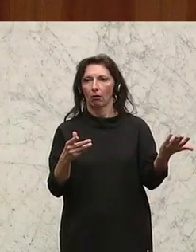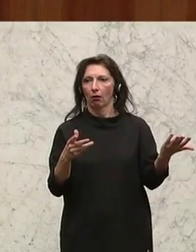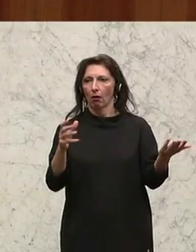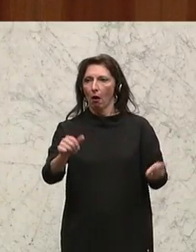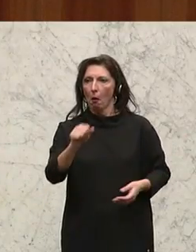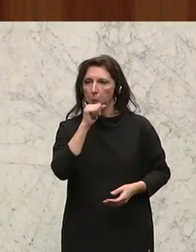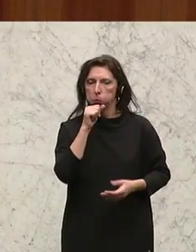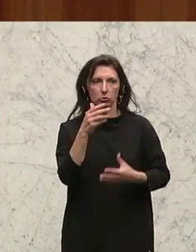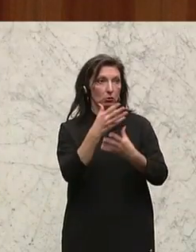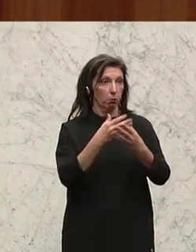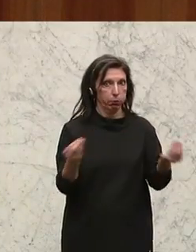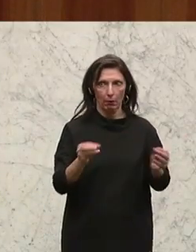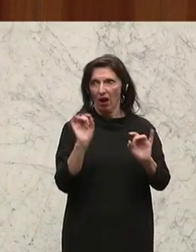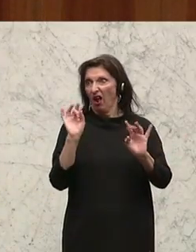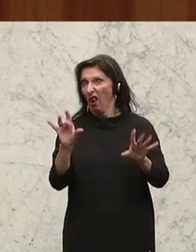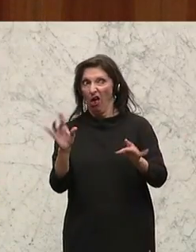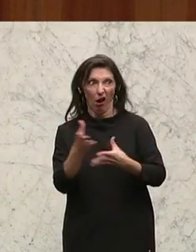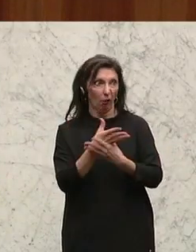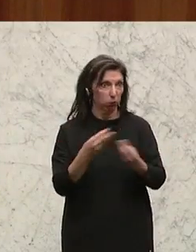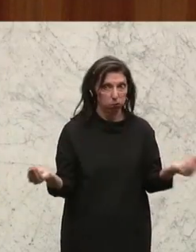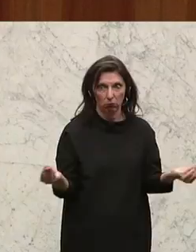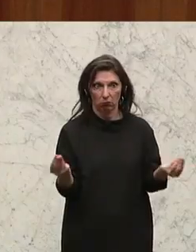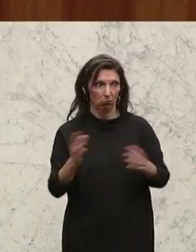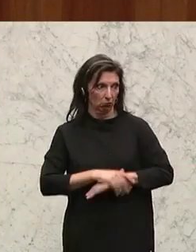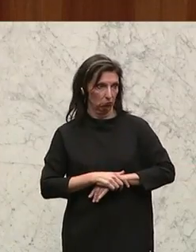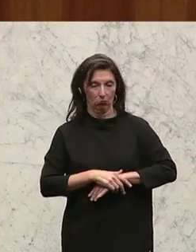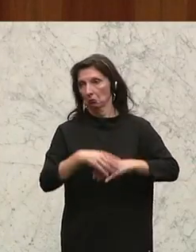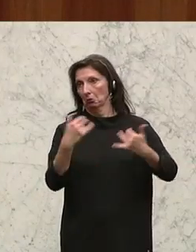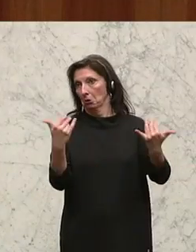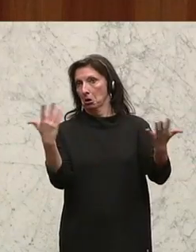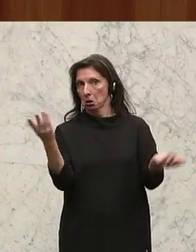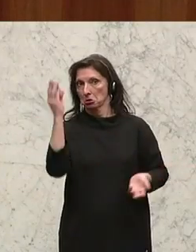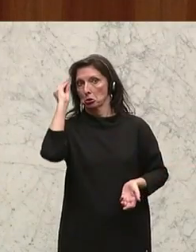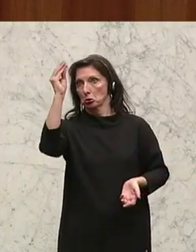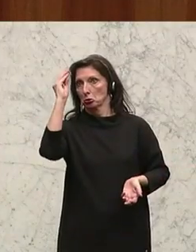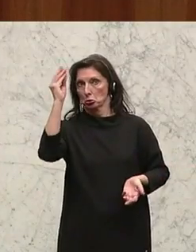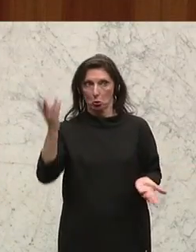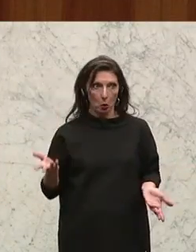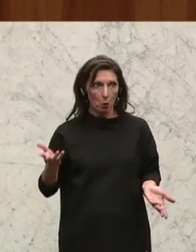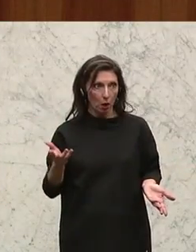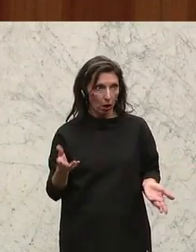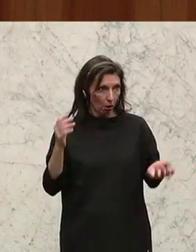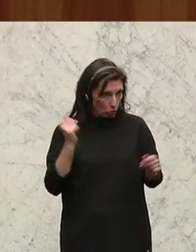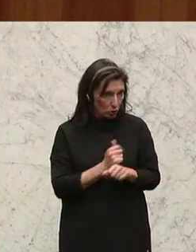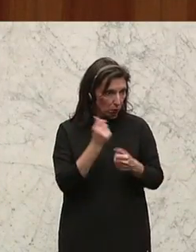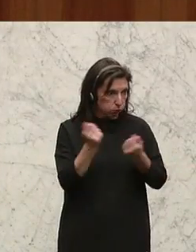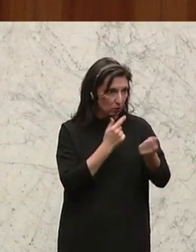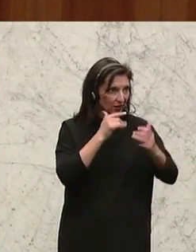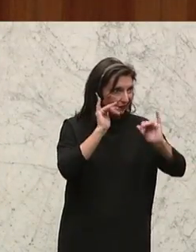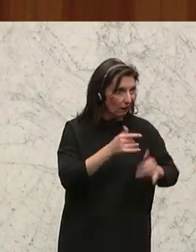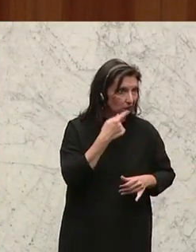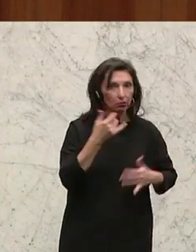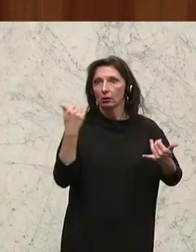Post ist weg. Der Lehrer ist weg. Denke Kleinstädten wird gerade jetzt eine Schule. Trotz der Zusicherung der Politik wird